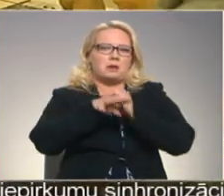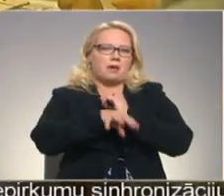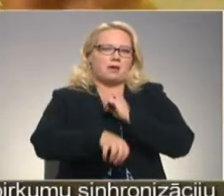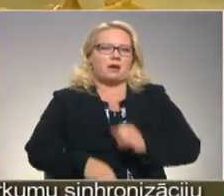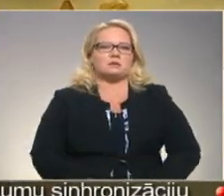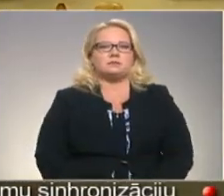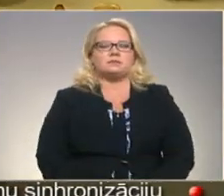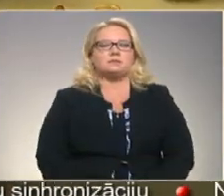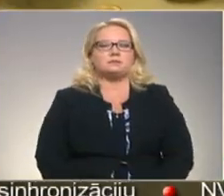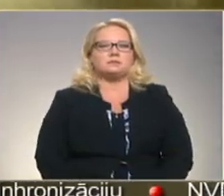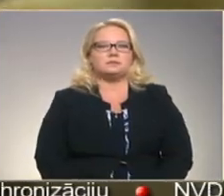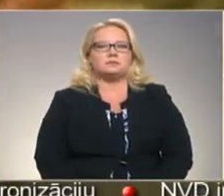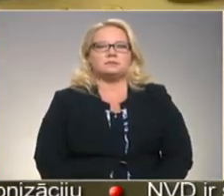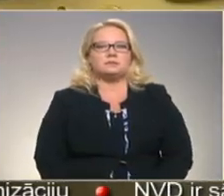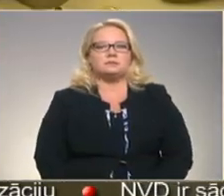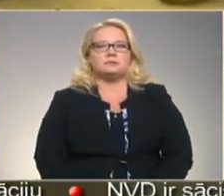Sānta Baumana, Klausis, Krastiņš Vidzemes televīzija.